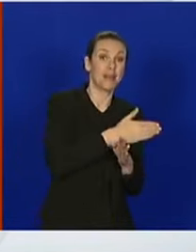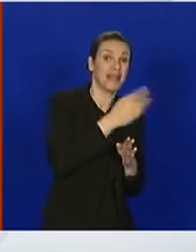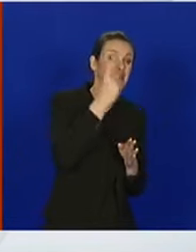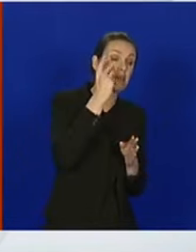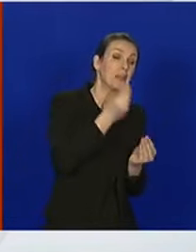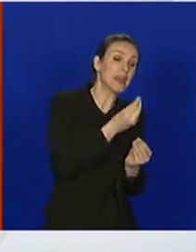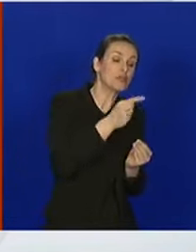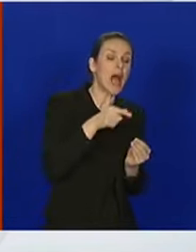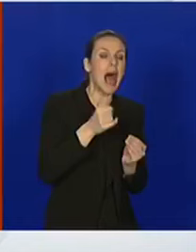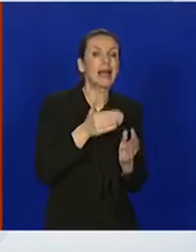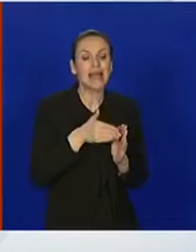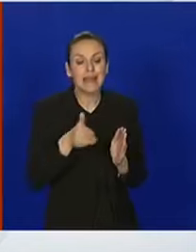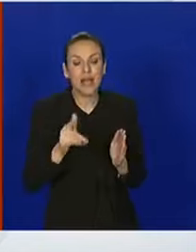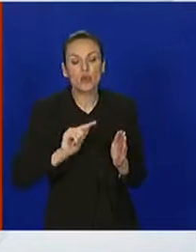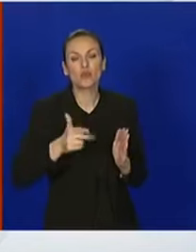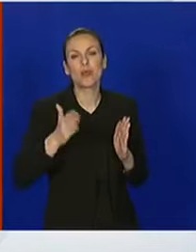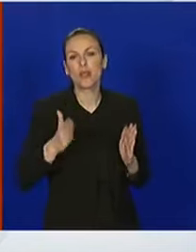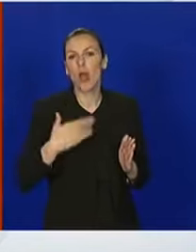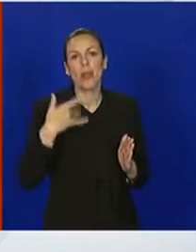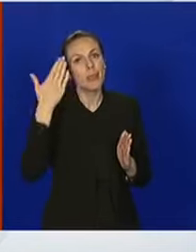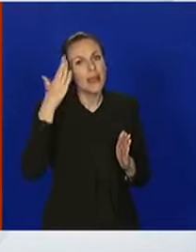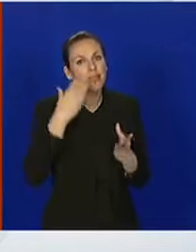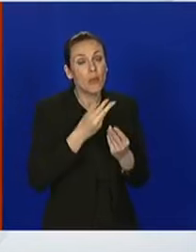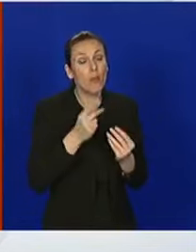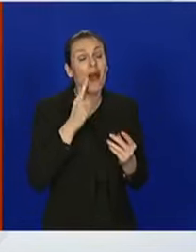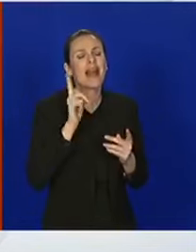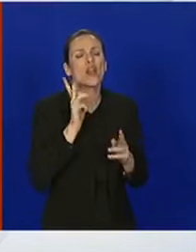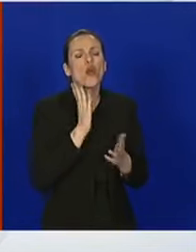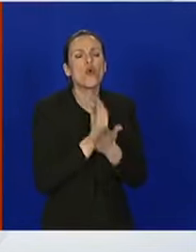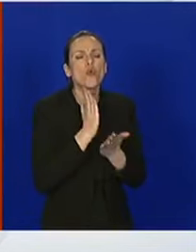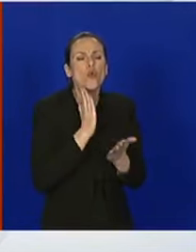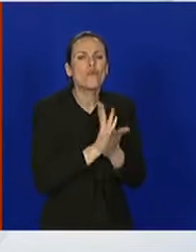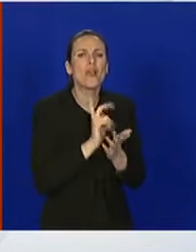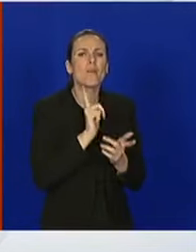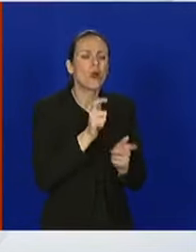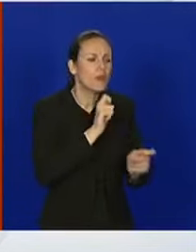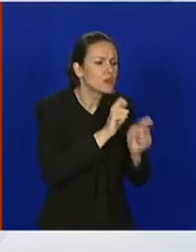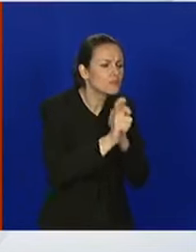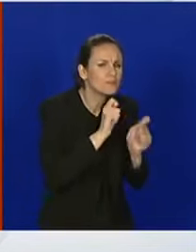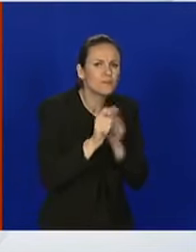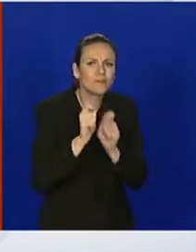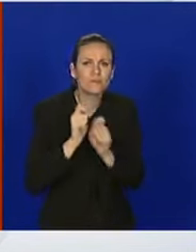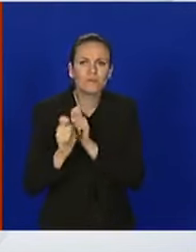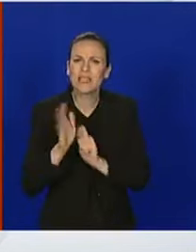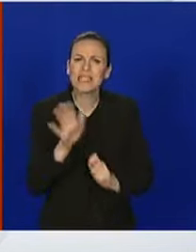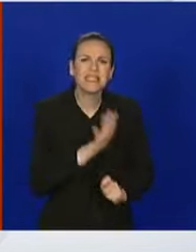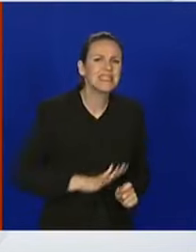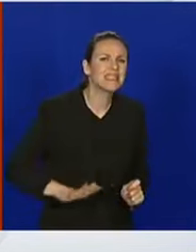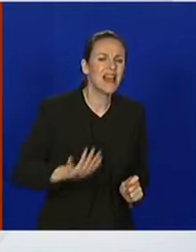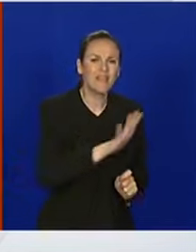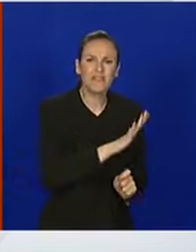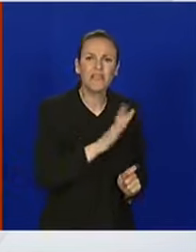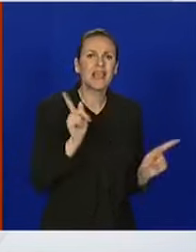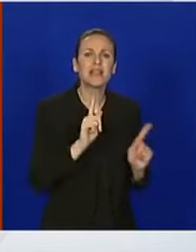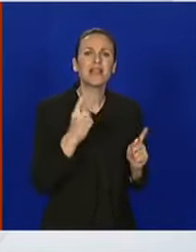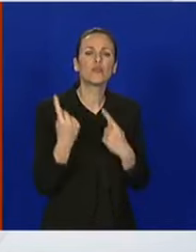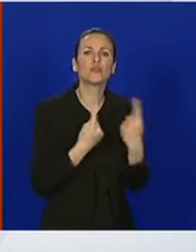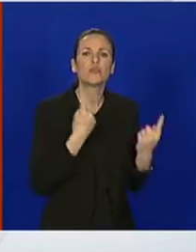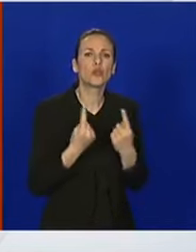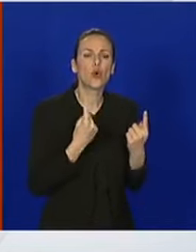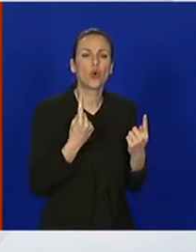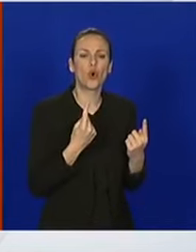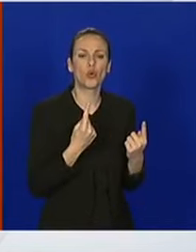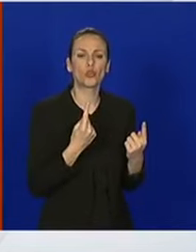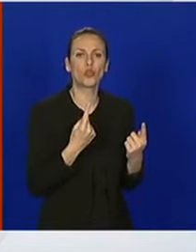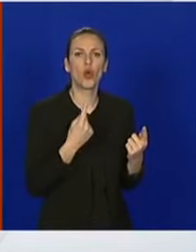učiniti sve i biti cijelo vrijeme u komunikaciji kako ne bi morali